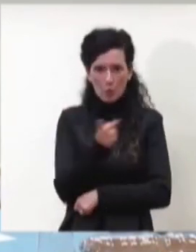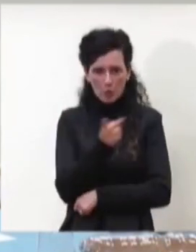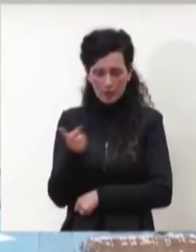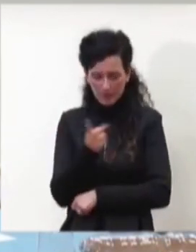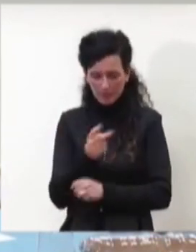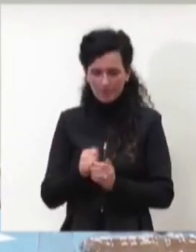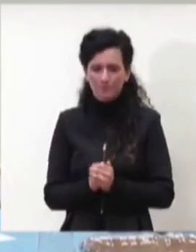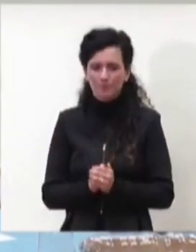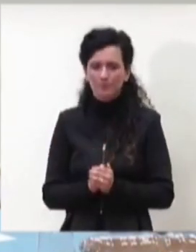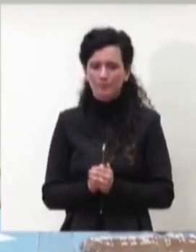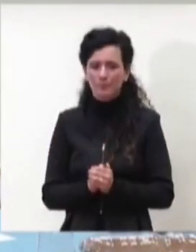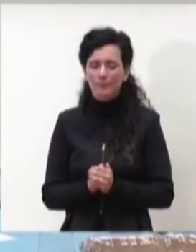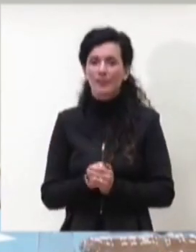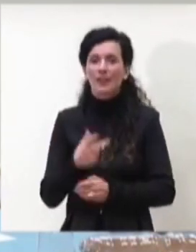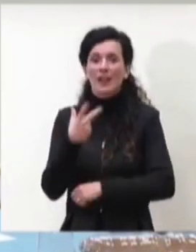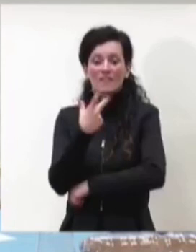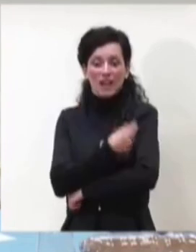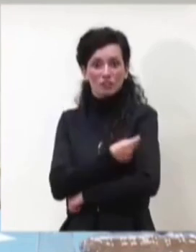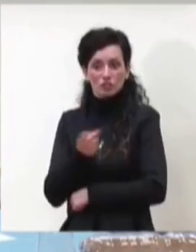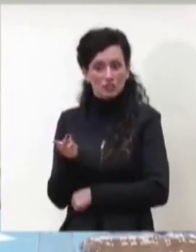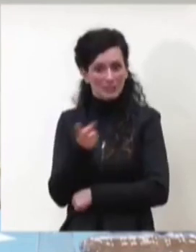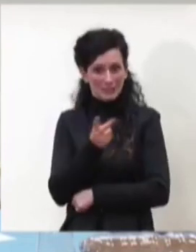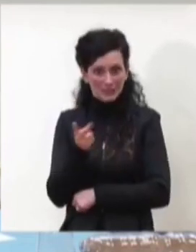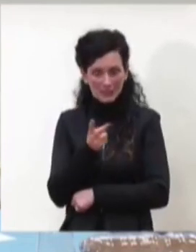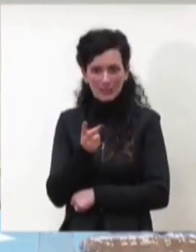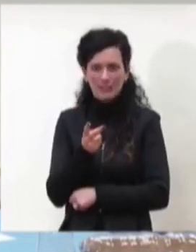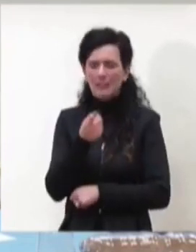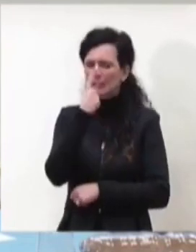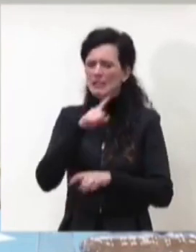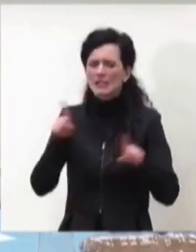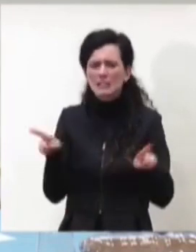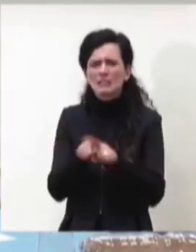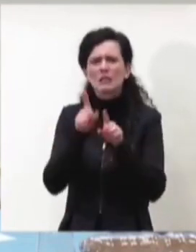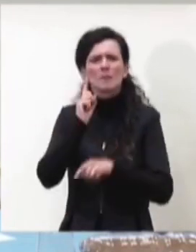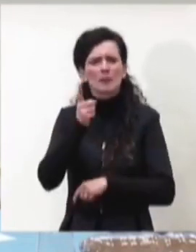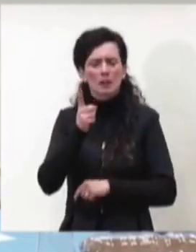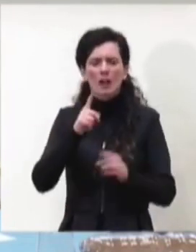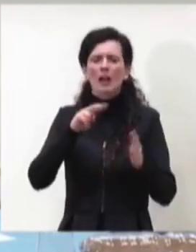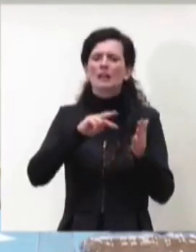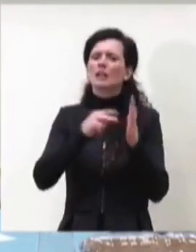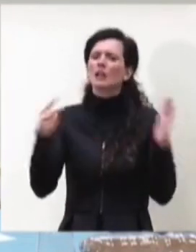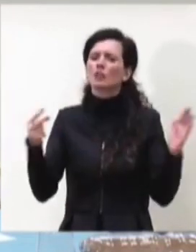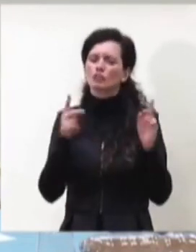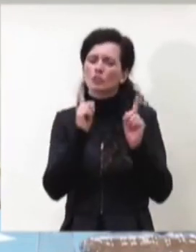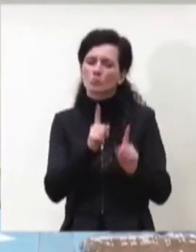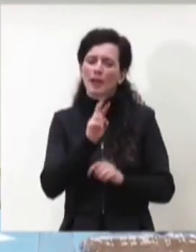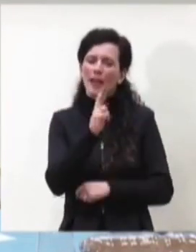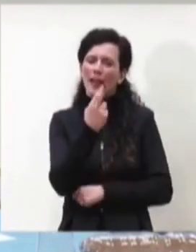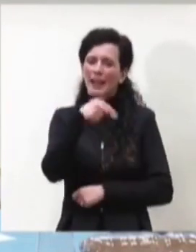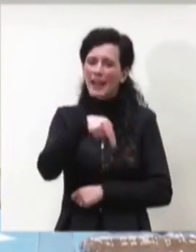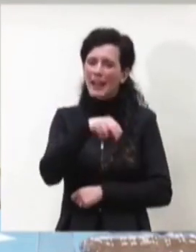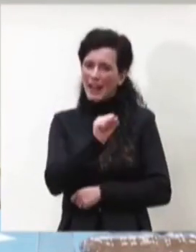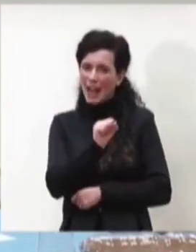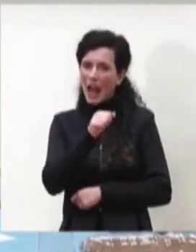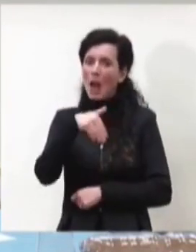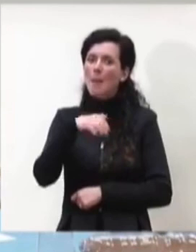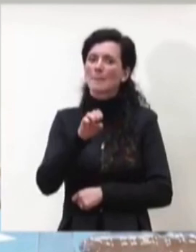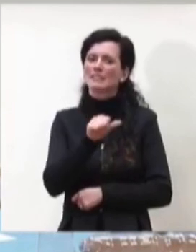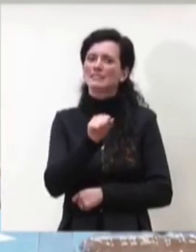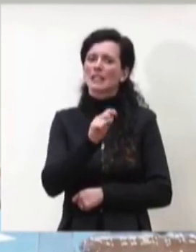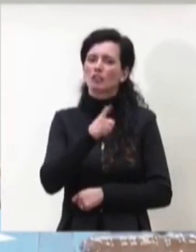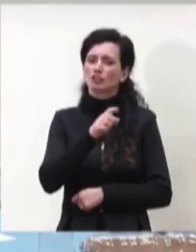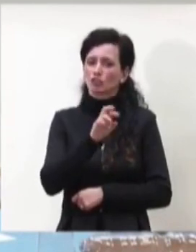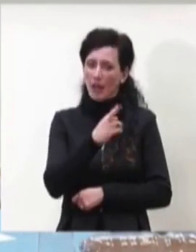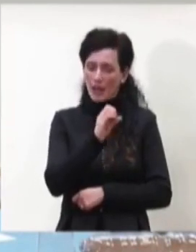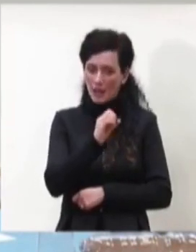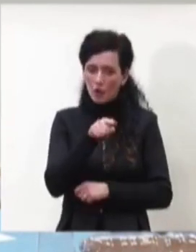similarità è che entrambi sono basati sulla tecnologia dell'RNA messaggero veicolato da